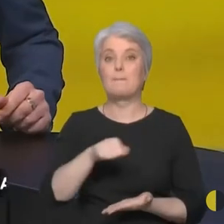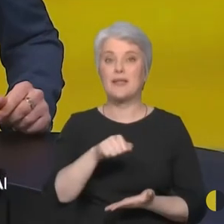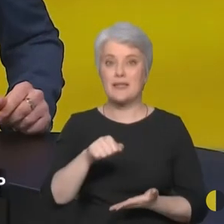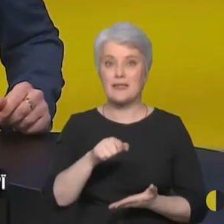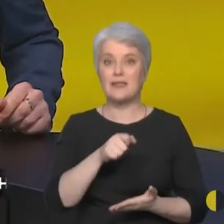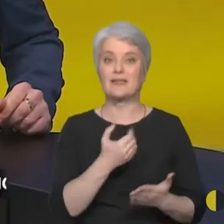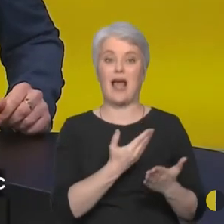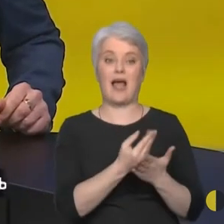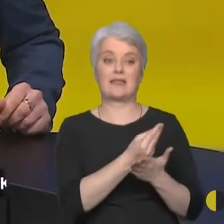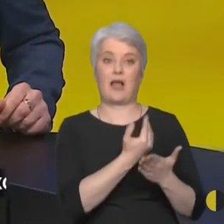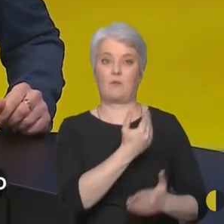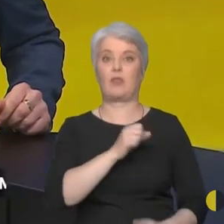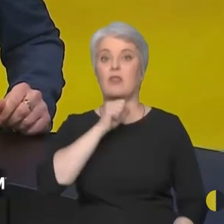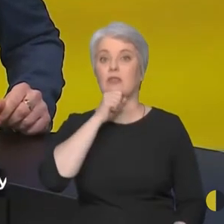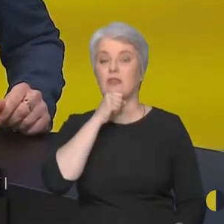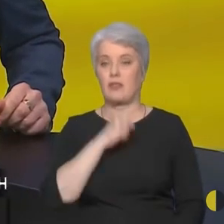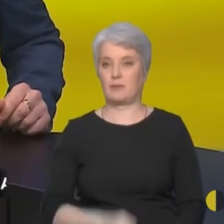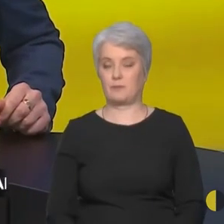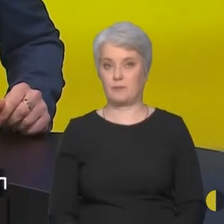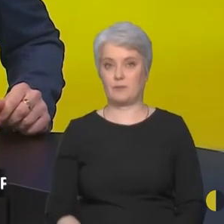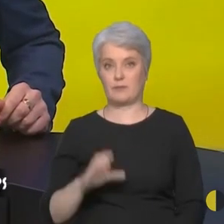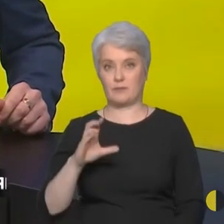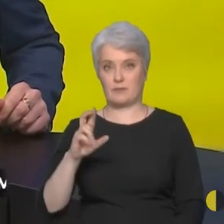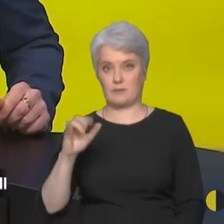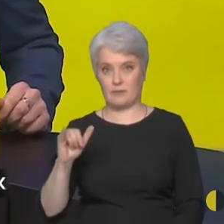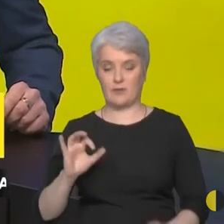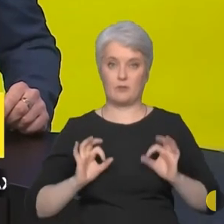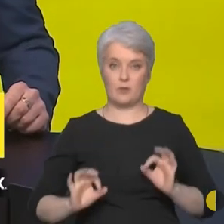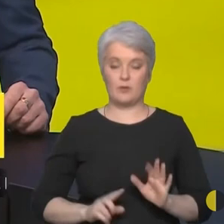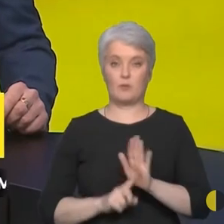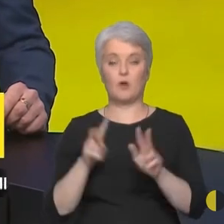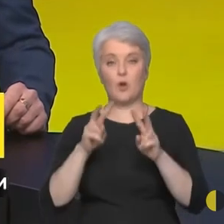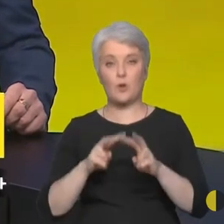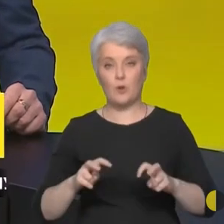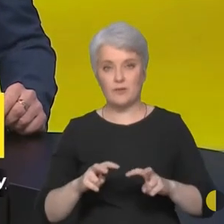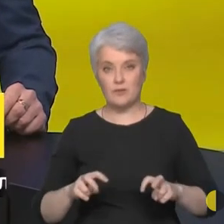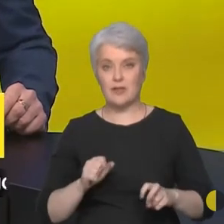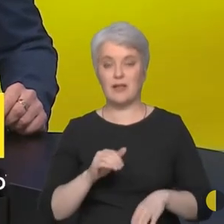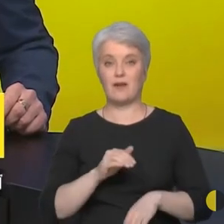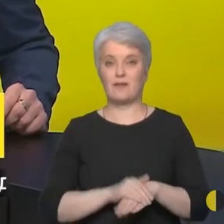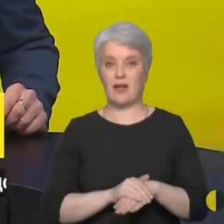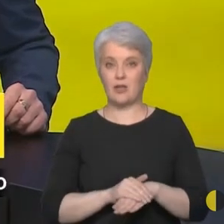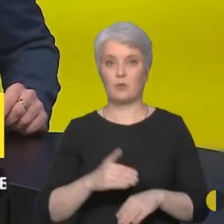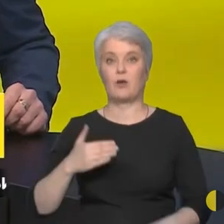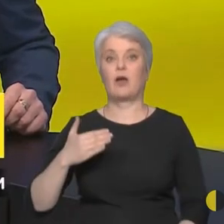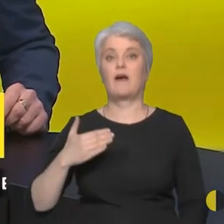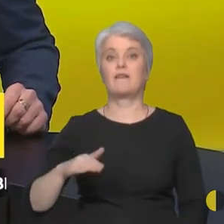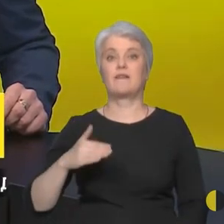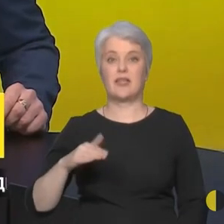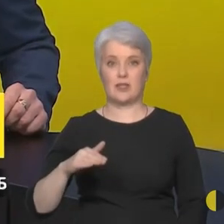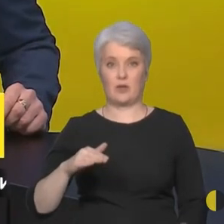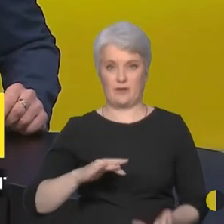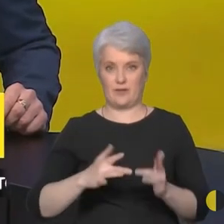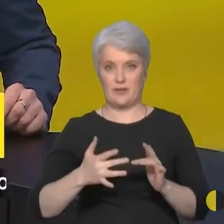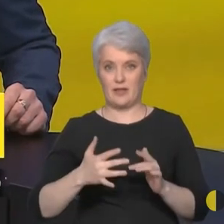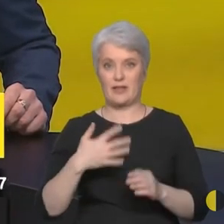Служба безпеки та Офіс генерального прокурора розпочали розслідування за фактом появи у мережі відео страти імовірно українського